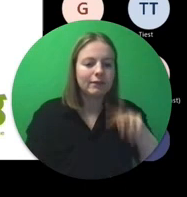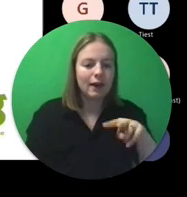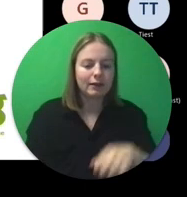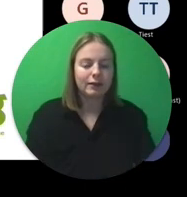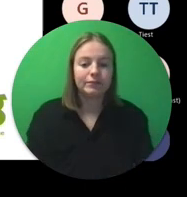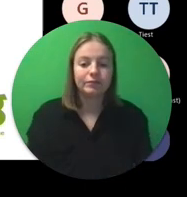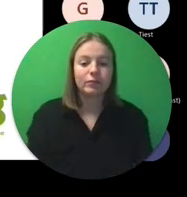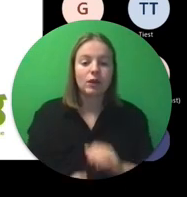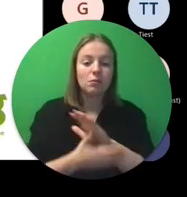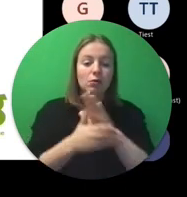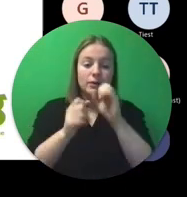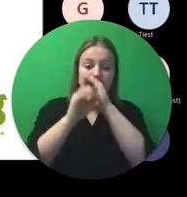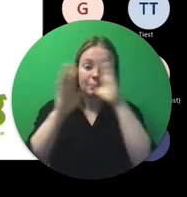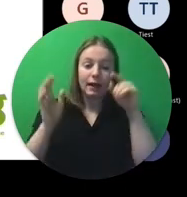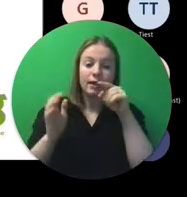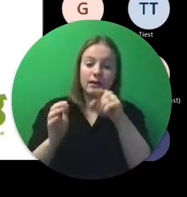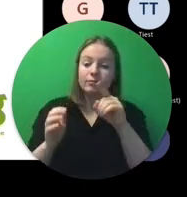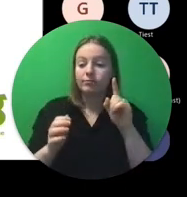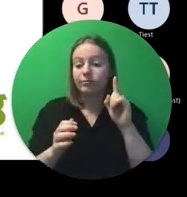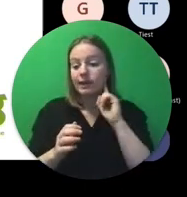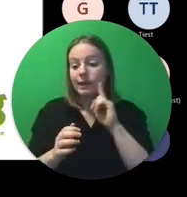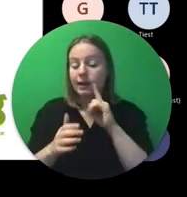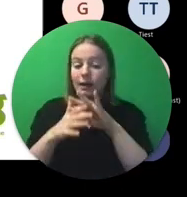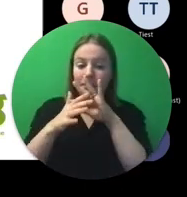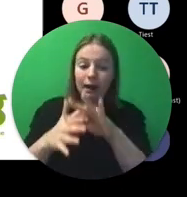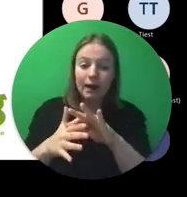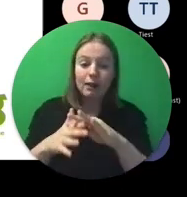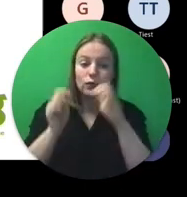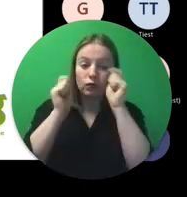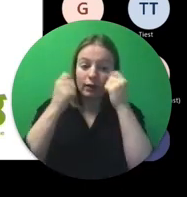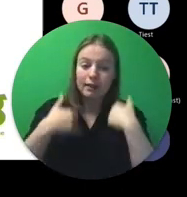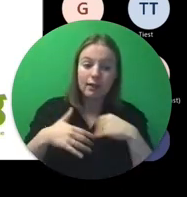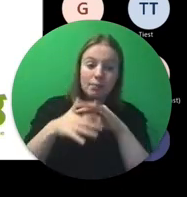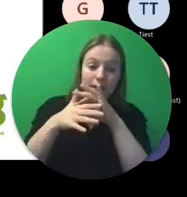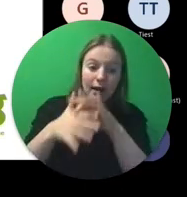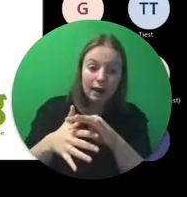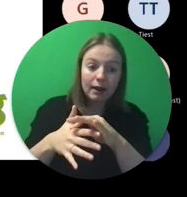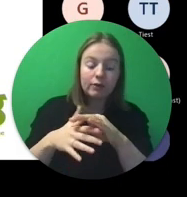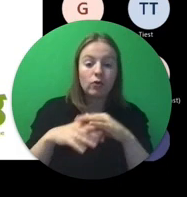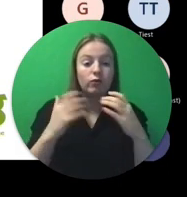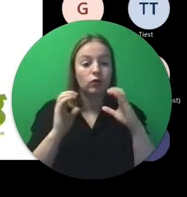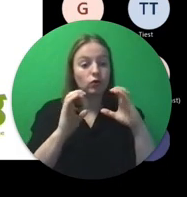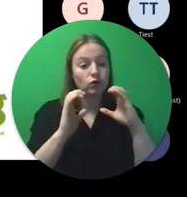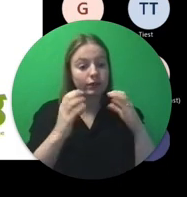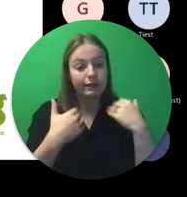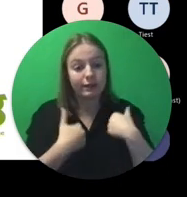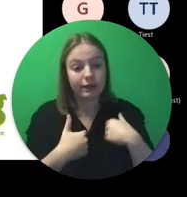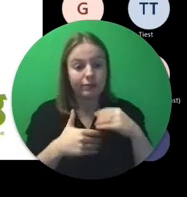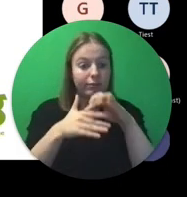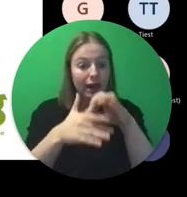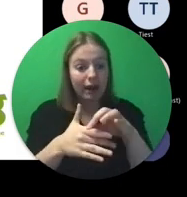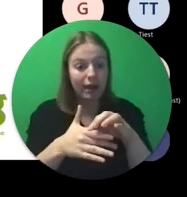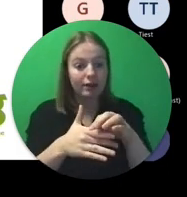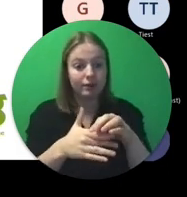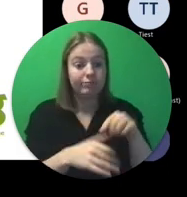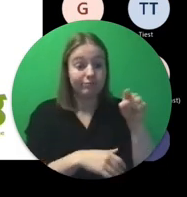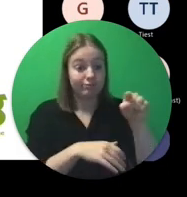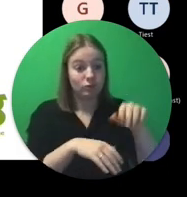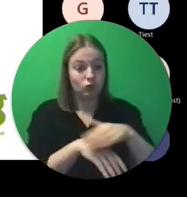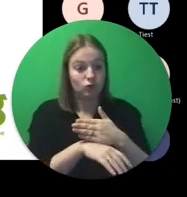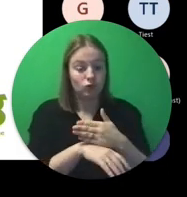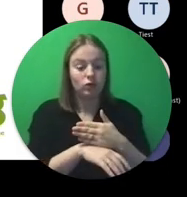zelf bijvoorbeeld leerlingbegeleidt of studentenbegeleidt of cursisten bij loopbaankeuzes, dan